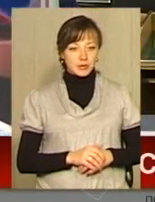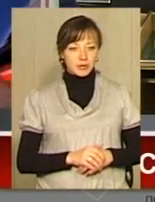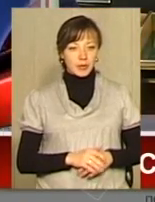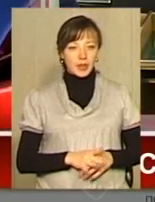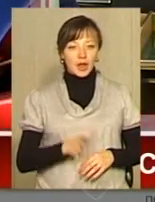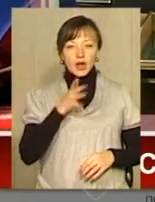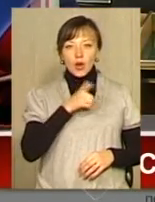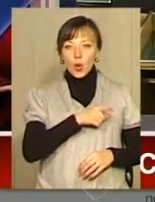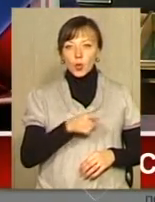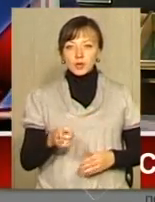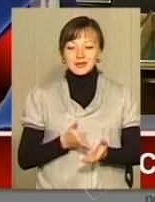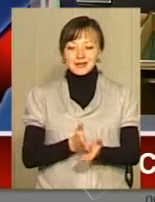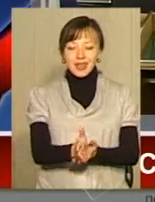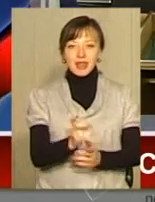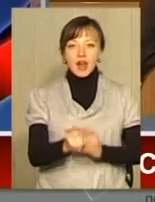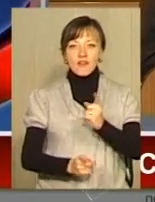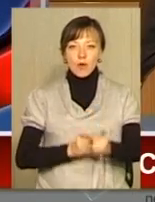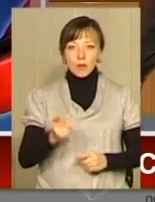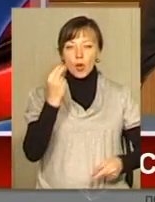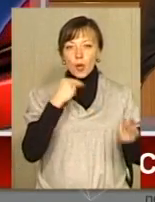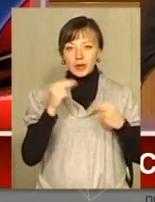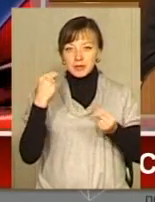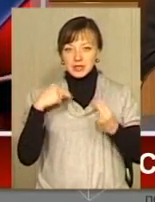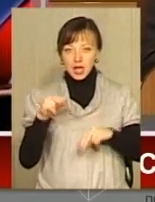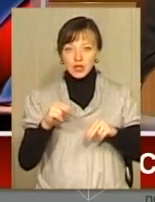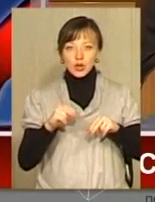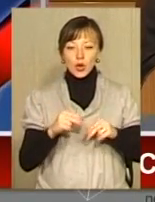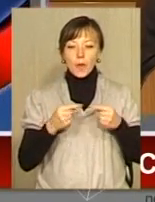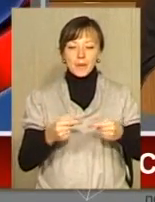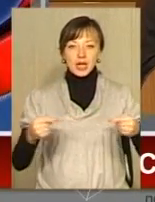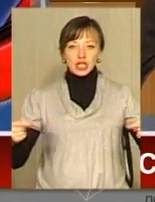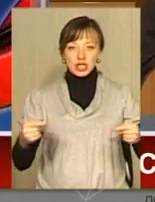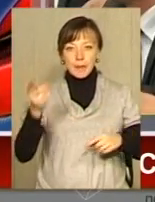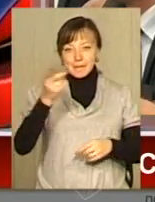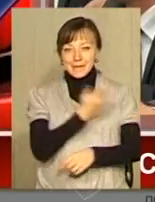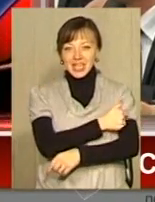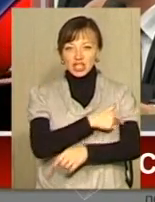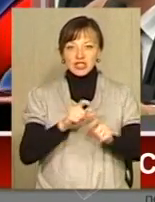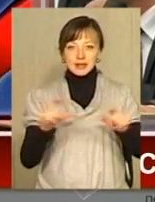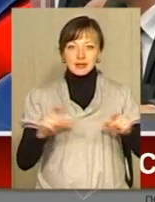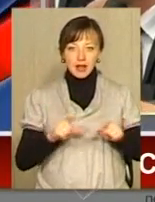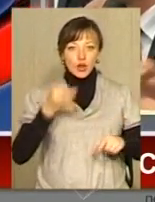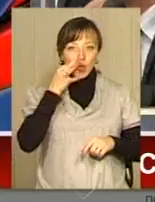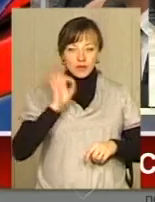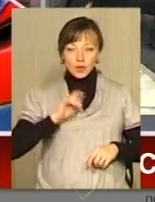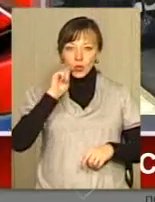Курс на реформ або про оптимізацію мережі медичних закладів, досвід подільських лікарів та посадовців.